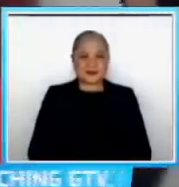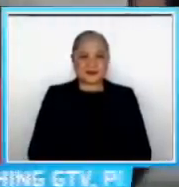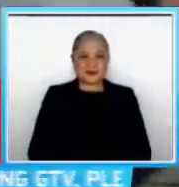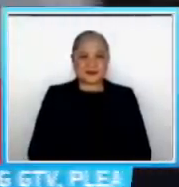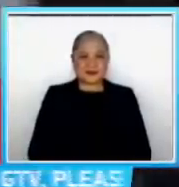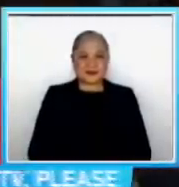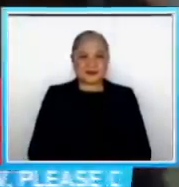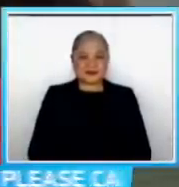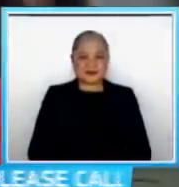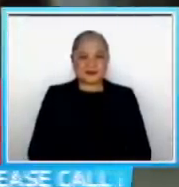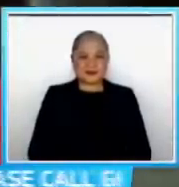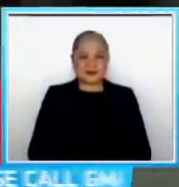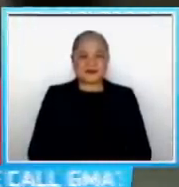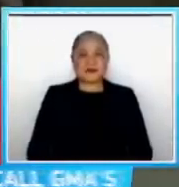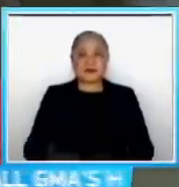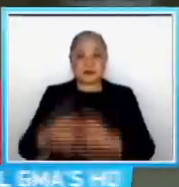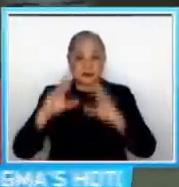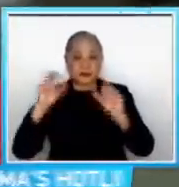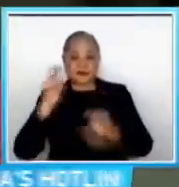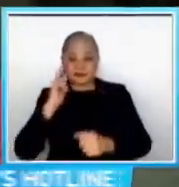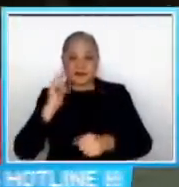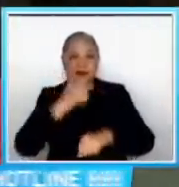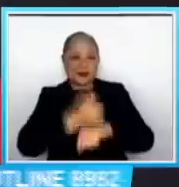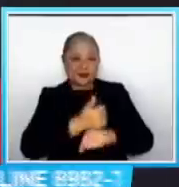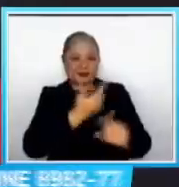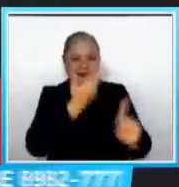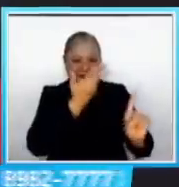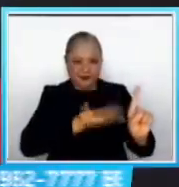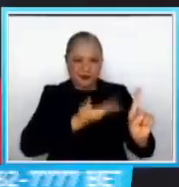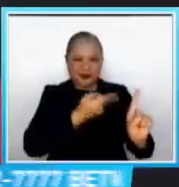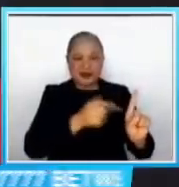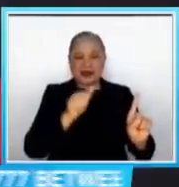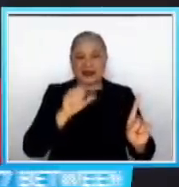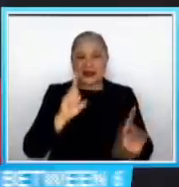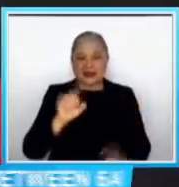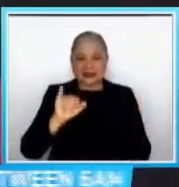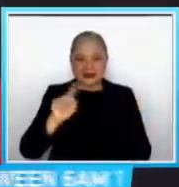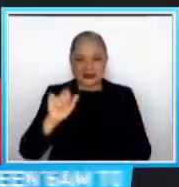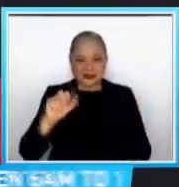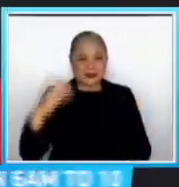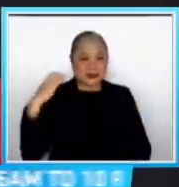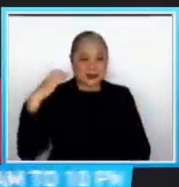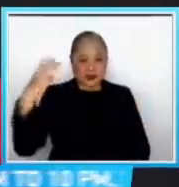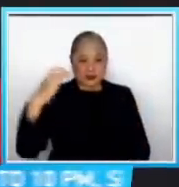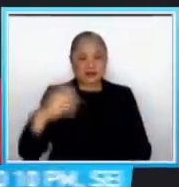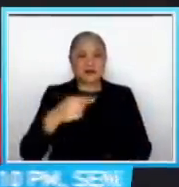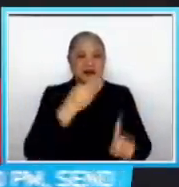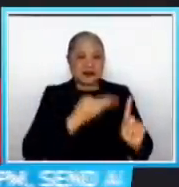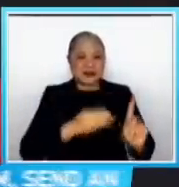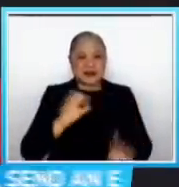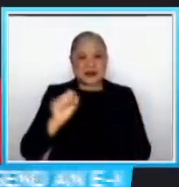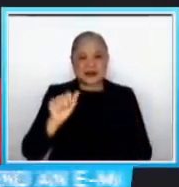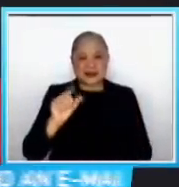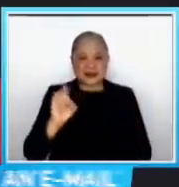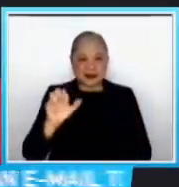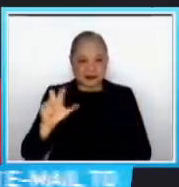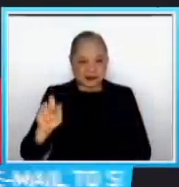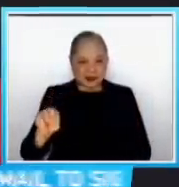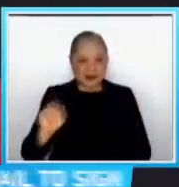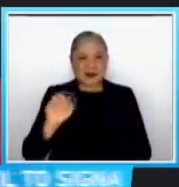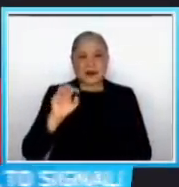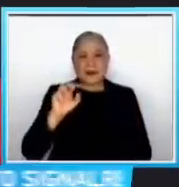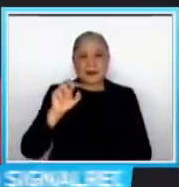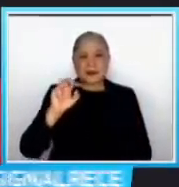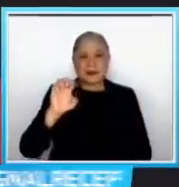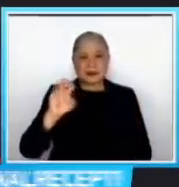Itinalaga ni Pangulong Duterte bilang ad interim chairman ng Commission on Elections Si Saidamin Pangarungan na nagsilbing kalihim ng